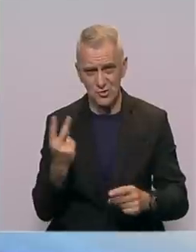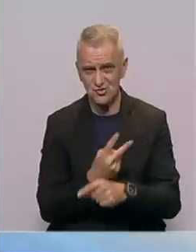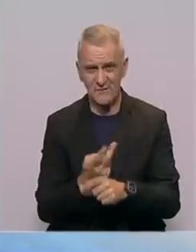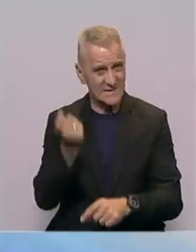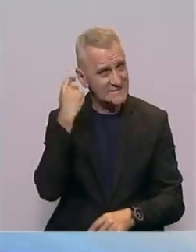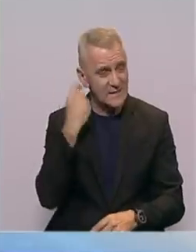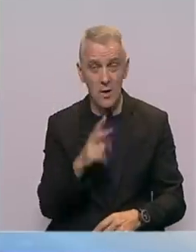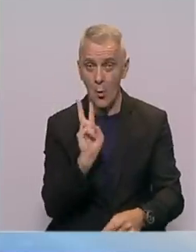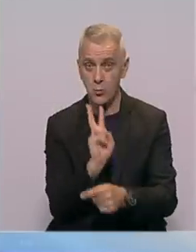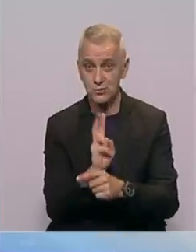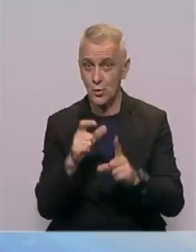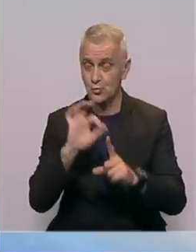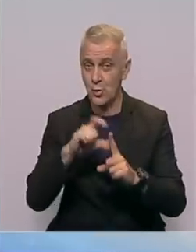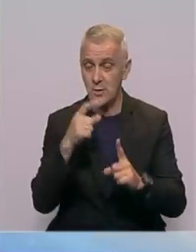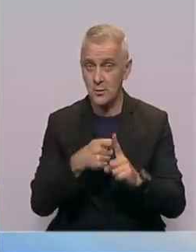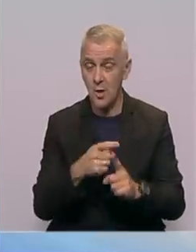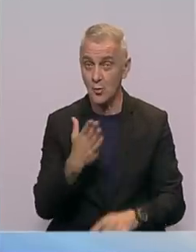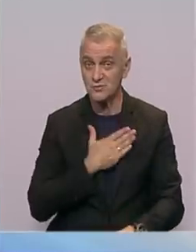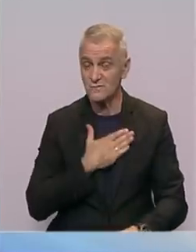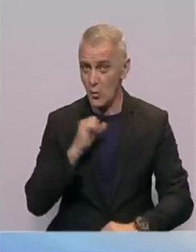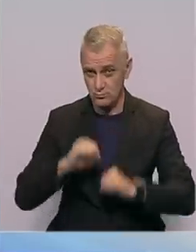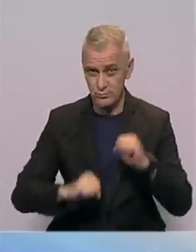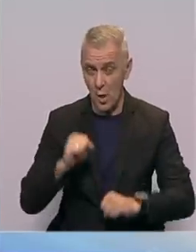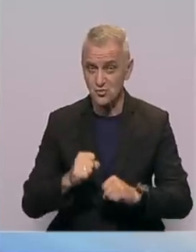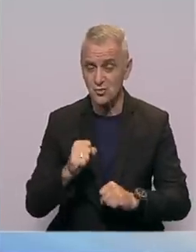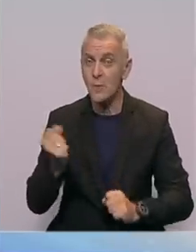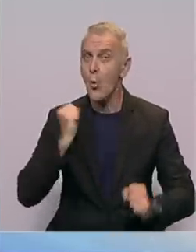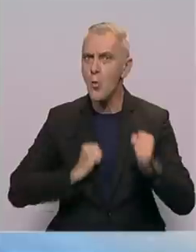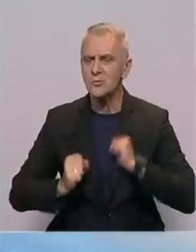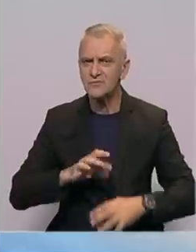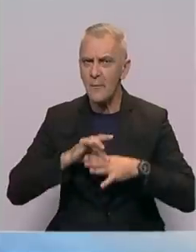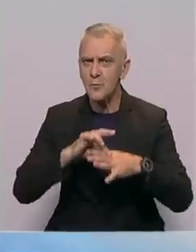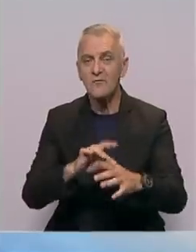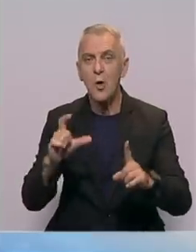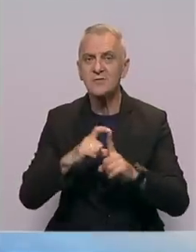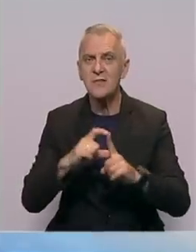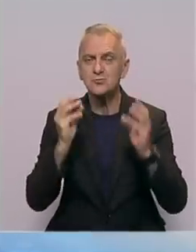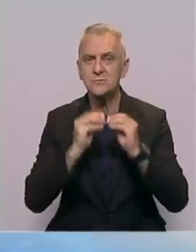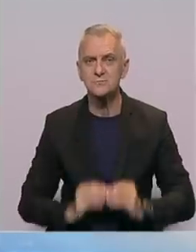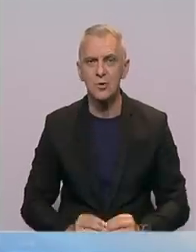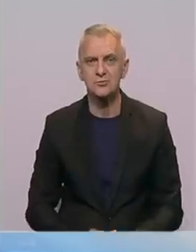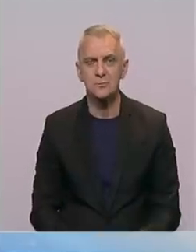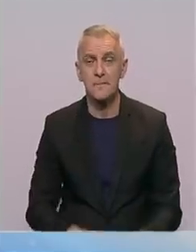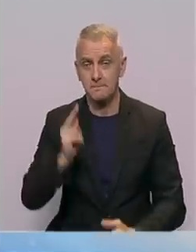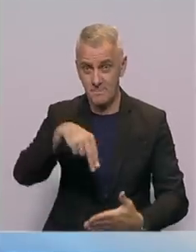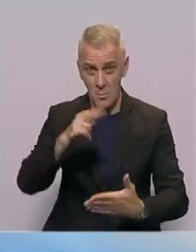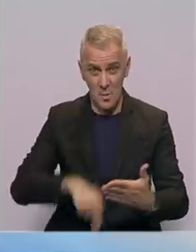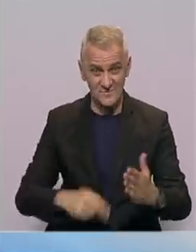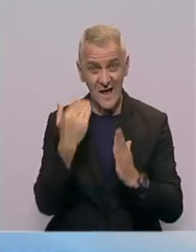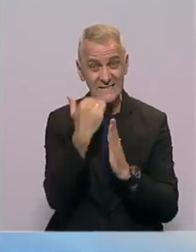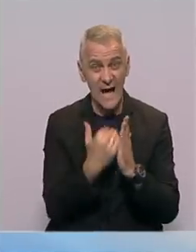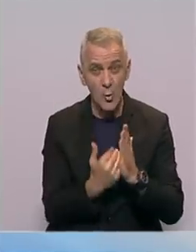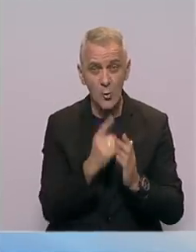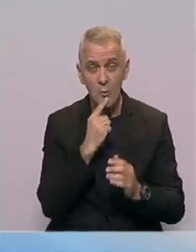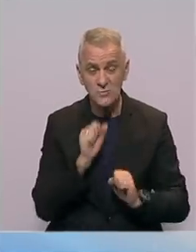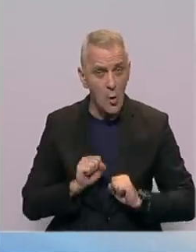upozorio je Milorada Dodika da svojim postupcima ugrožava provedbu Dejtunskog sporazuma. Potpisivanjem zakona kojim